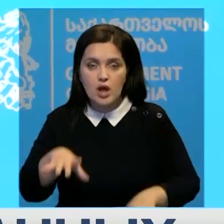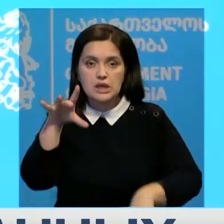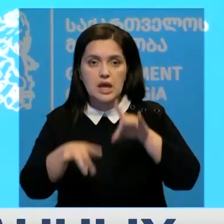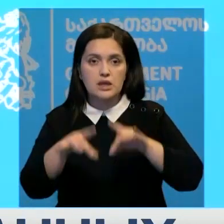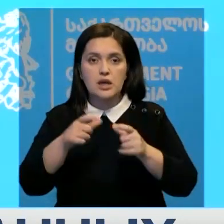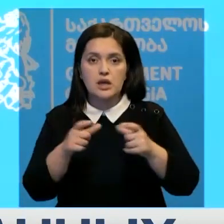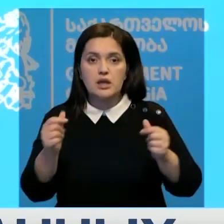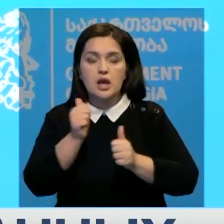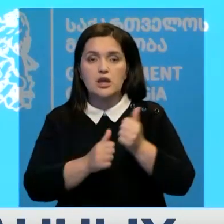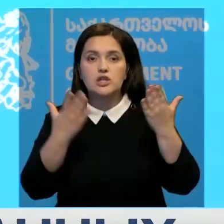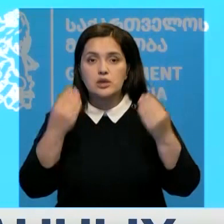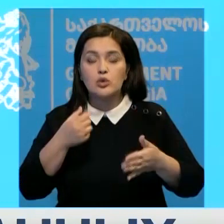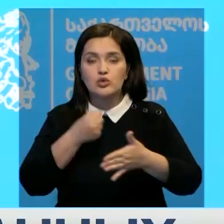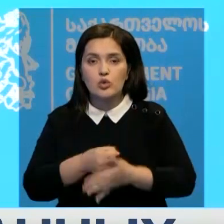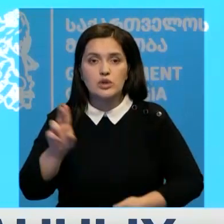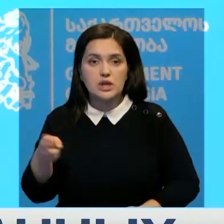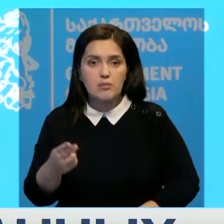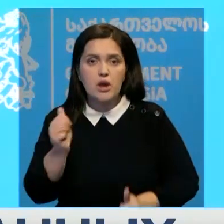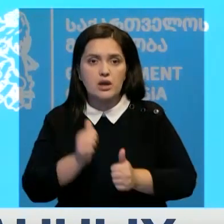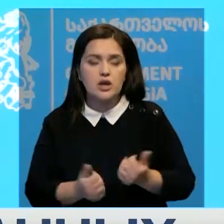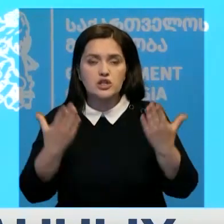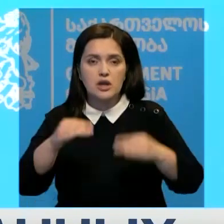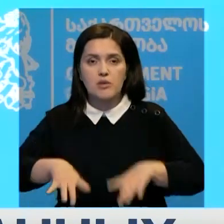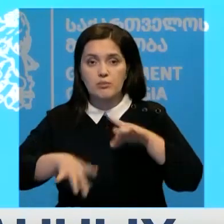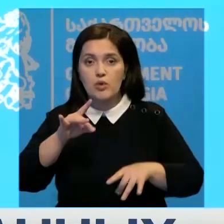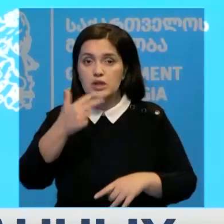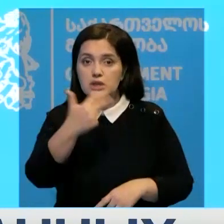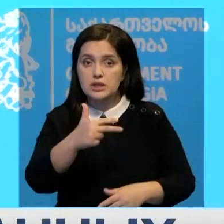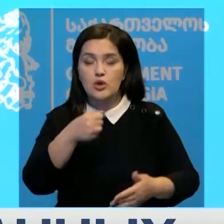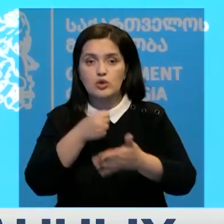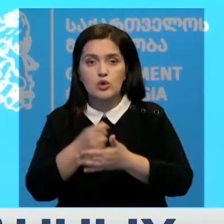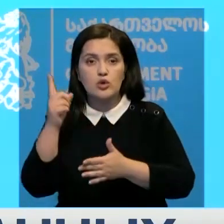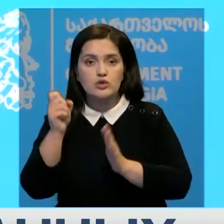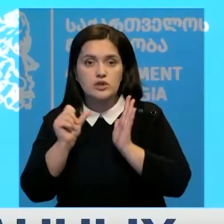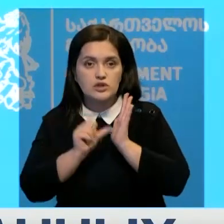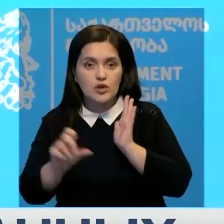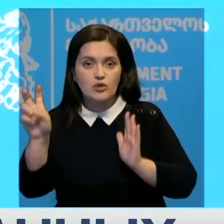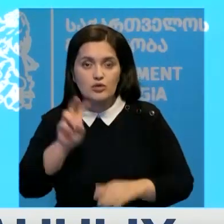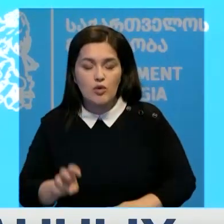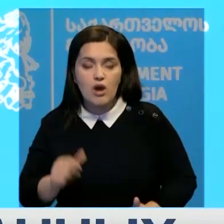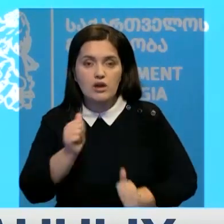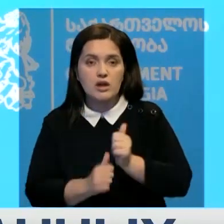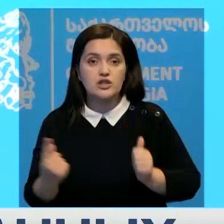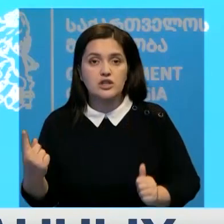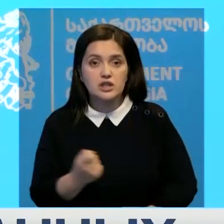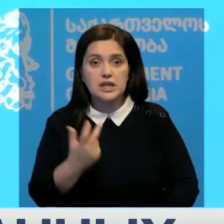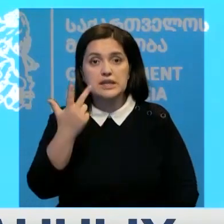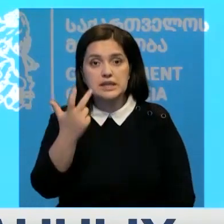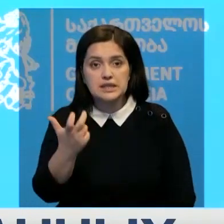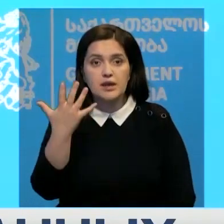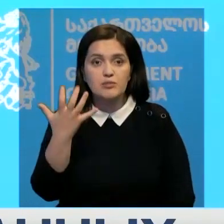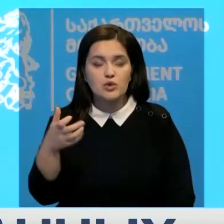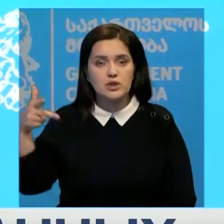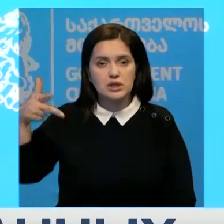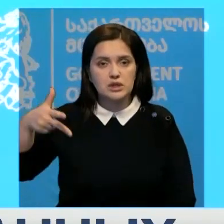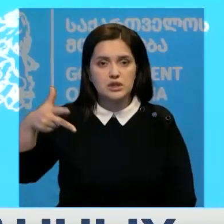проходить ежедневно до конца года. Каждый день будут разыгрывать от 30 до 160 долларов. Еженедельно по 300, 500 и 3